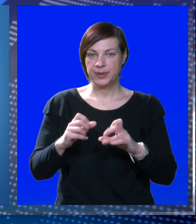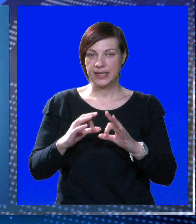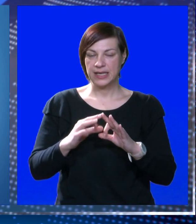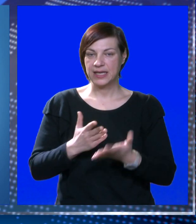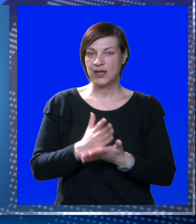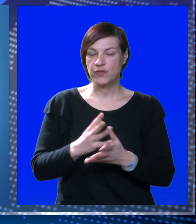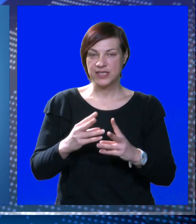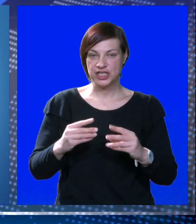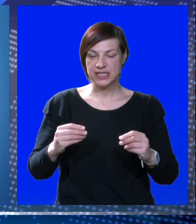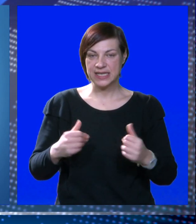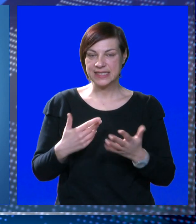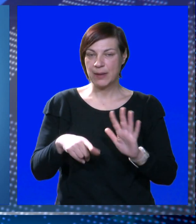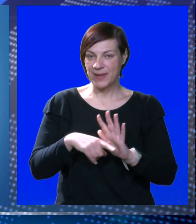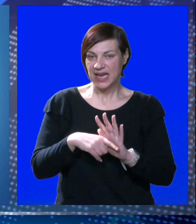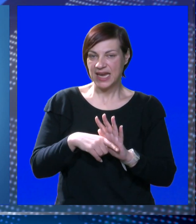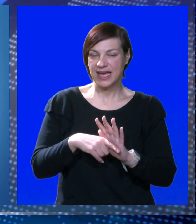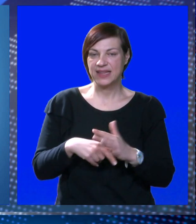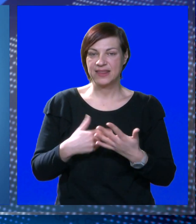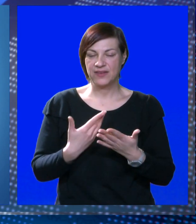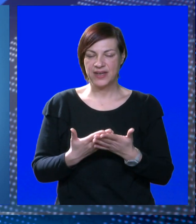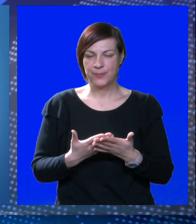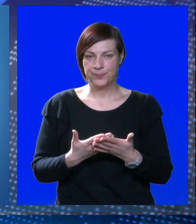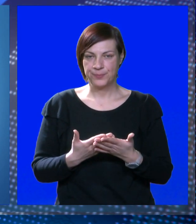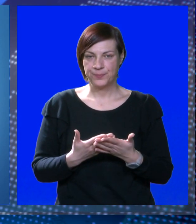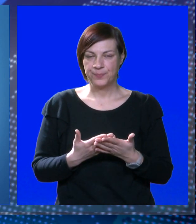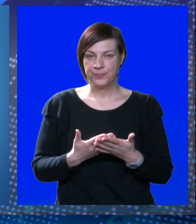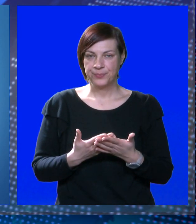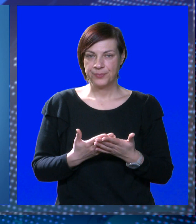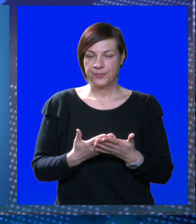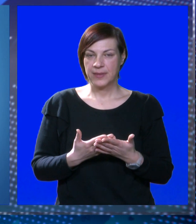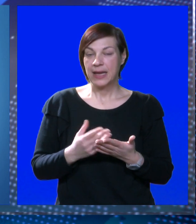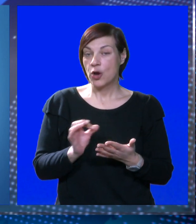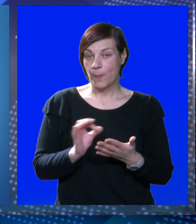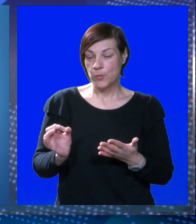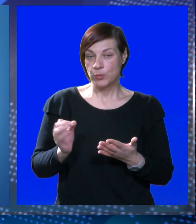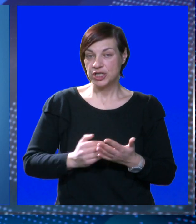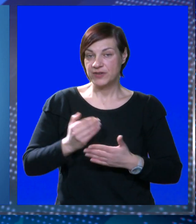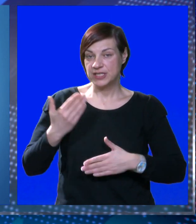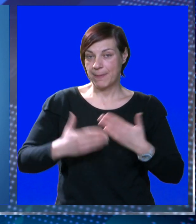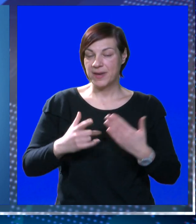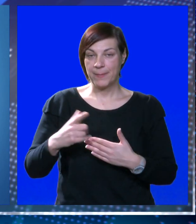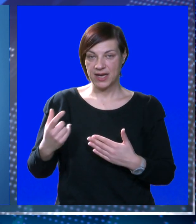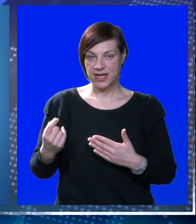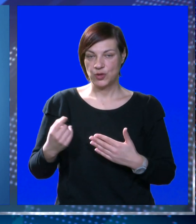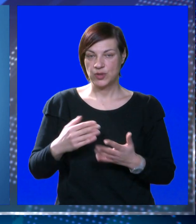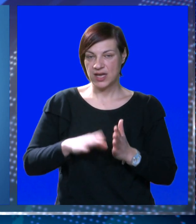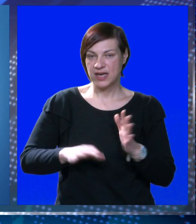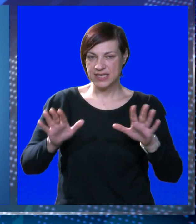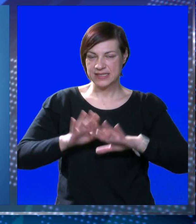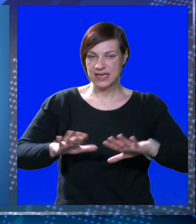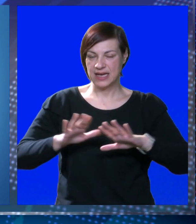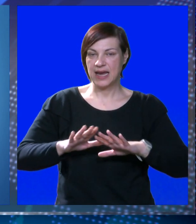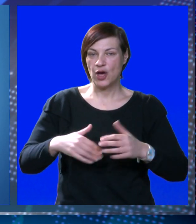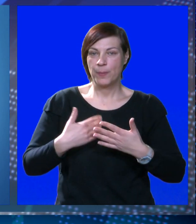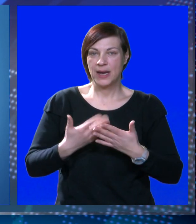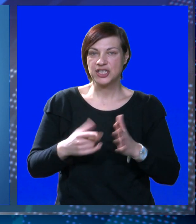Biometeorološke prilike u većini zemlje i dalje će veći dio dana biti razmjerno nepovoljne, no poboljšavaće se prema kraju dana. Niska